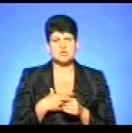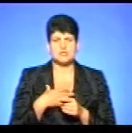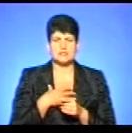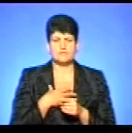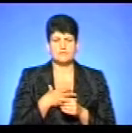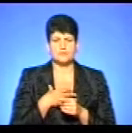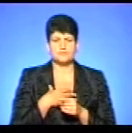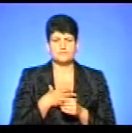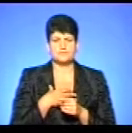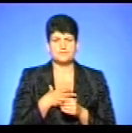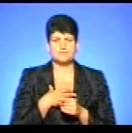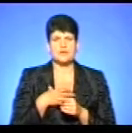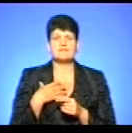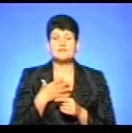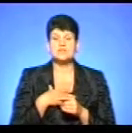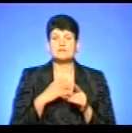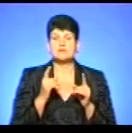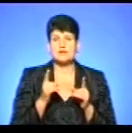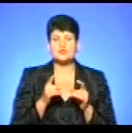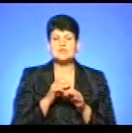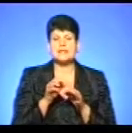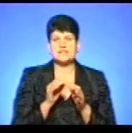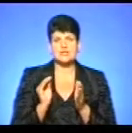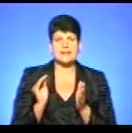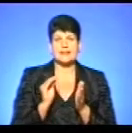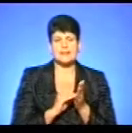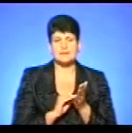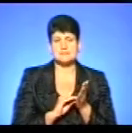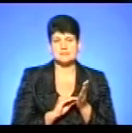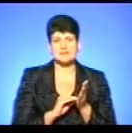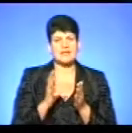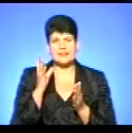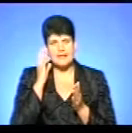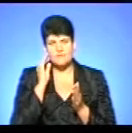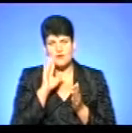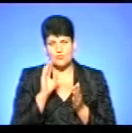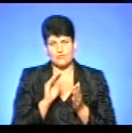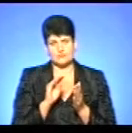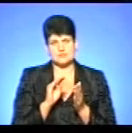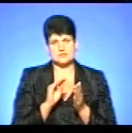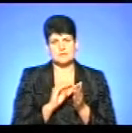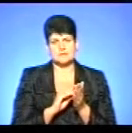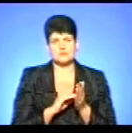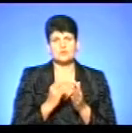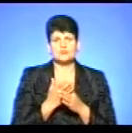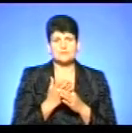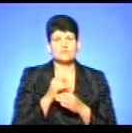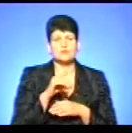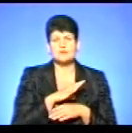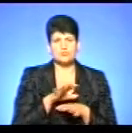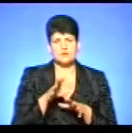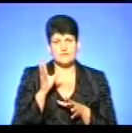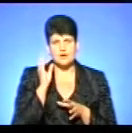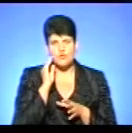Можливо, навіть і щось лишнє написати, яке не враховується для призначення тієї чи іншої допомоги, і воно не буде враховано,